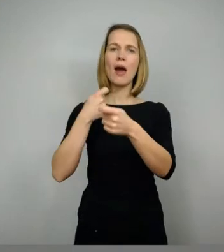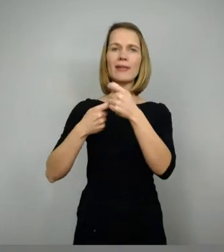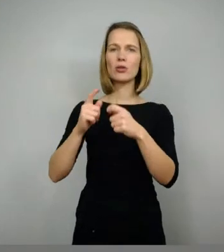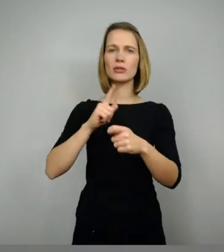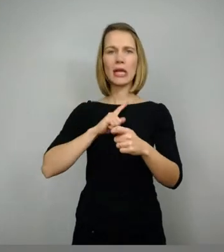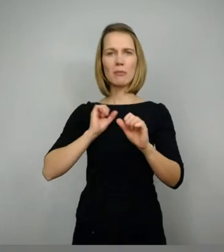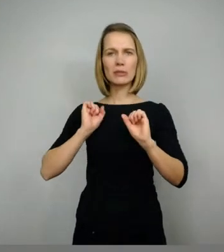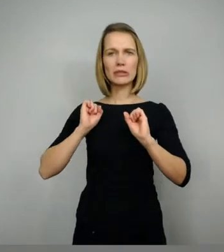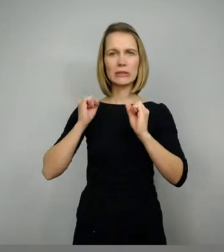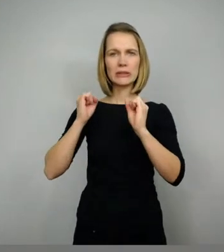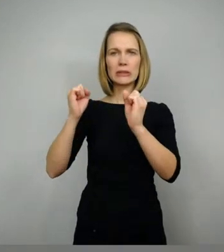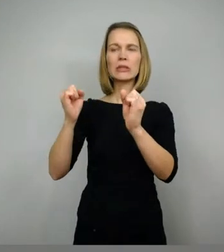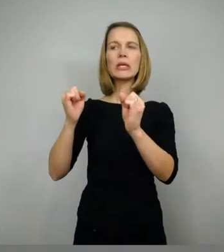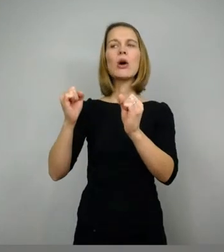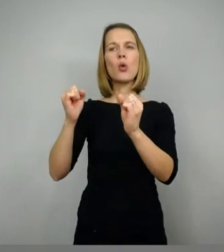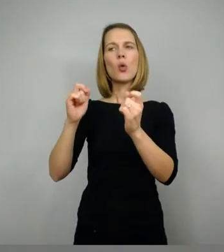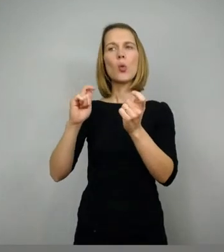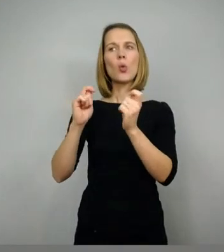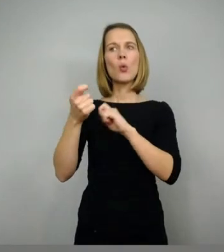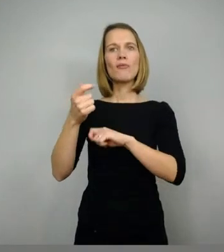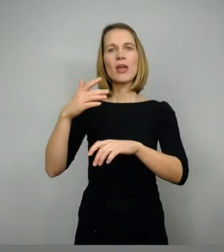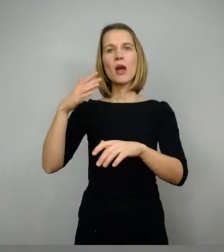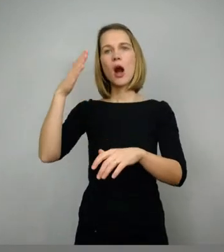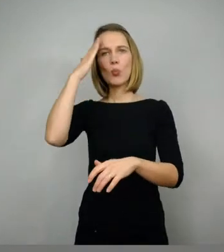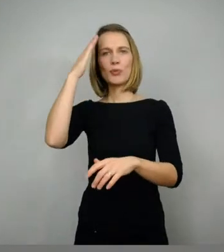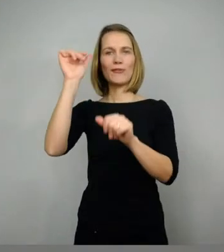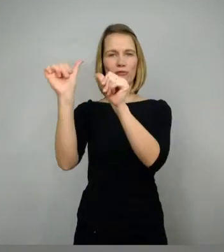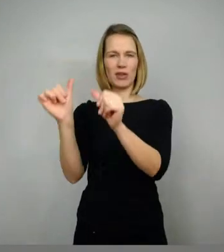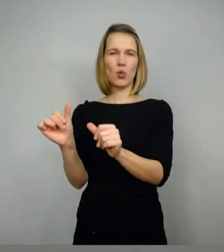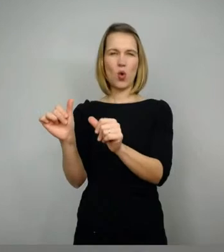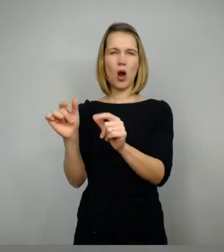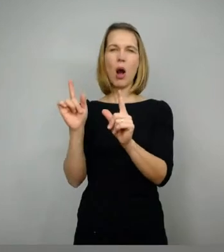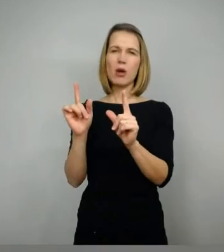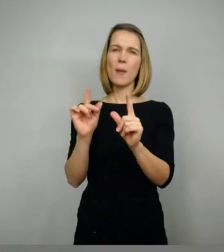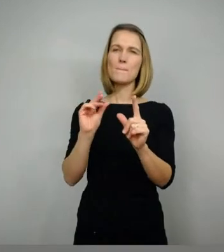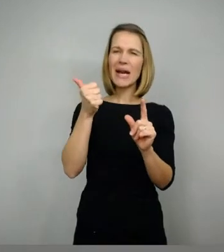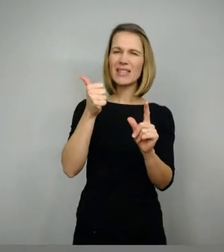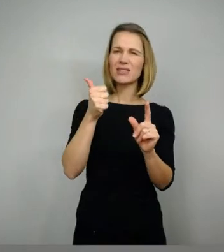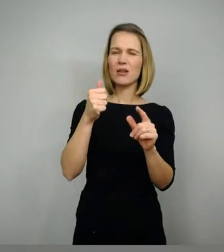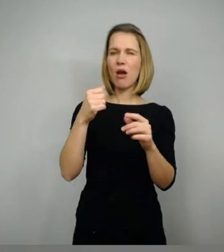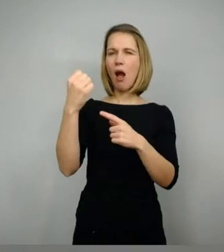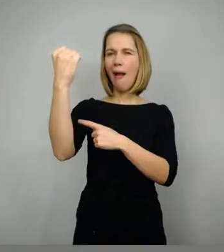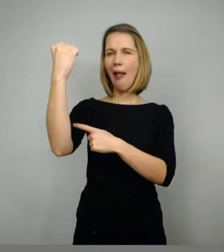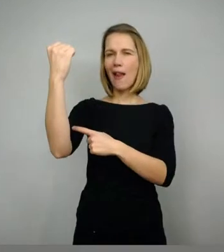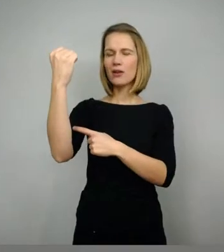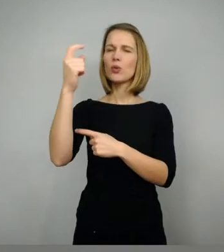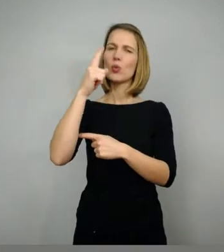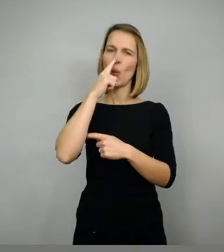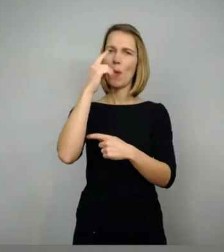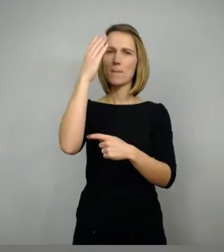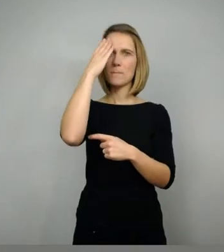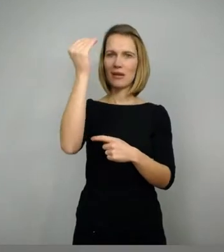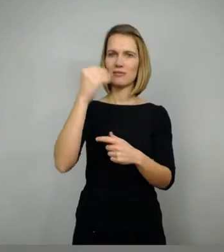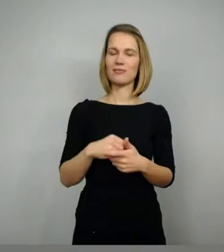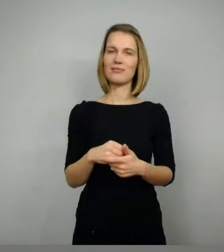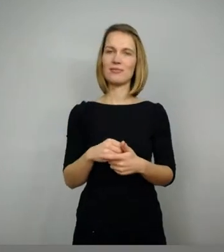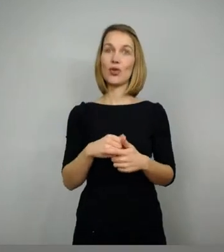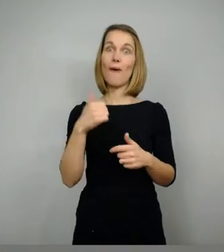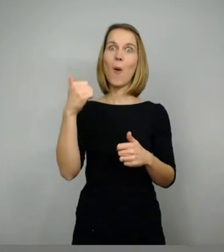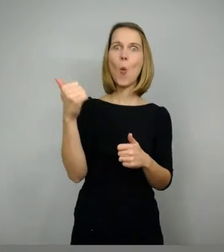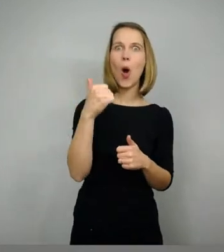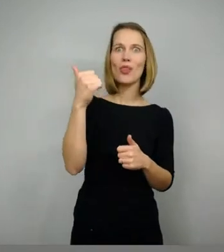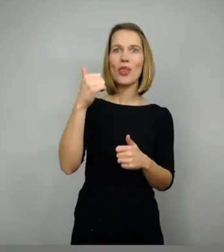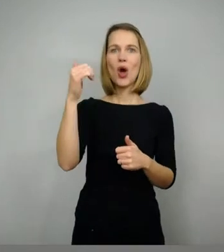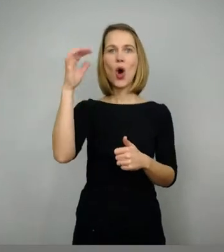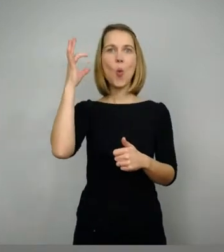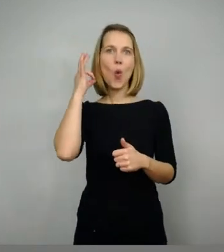Hauptfigur. Aber überwiegend sind es nur Männer. Ja, also noch nicht so viel mit Wonder Woman im Mittelalter. Vielleicht findet